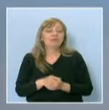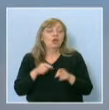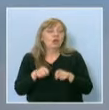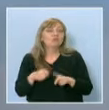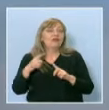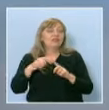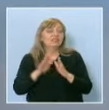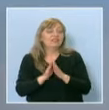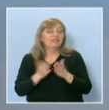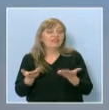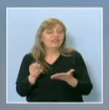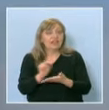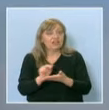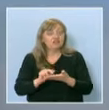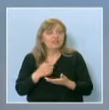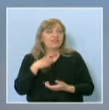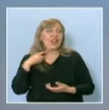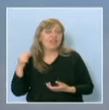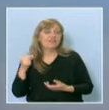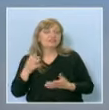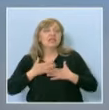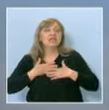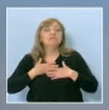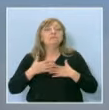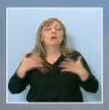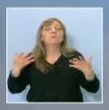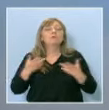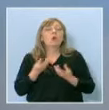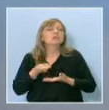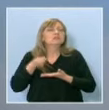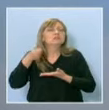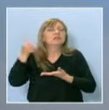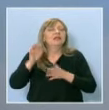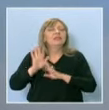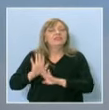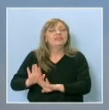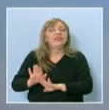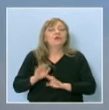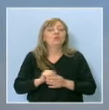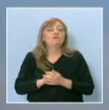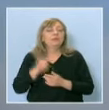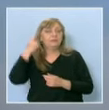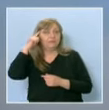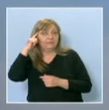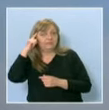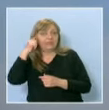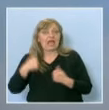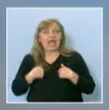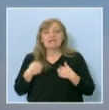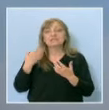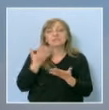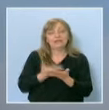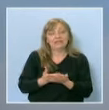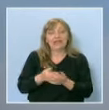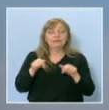тевтерче всъщност на Левски съдържа много съкровени негови мисли. Аз предлагам